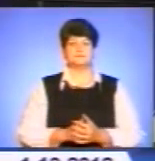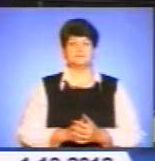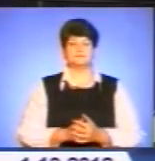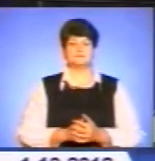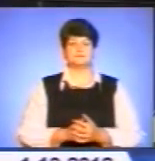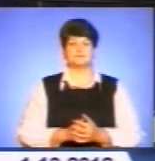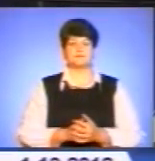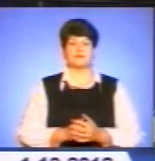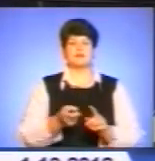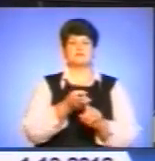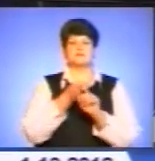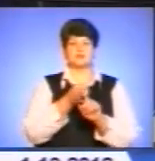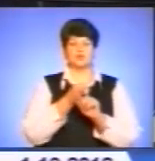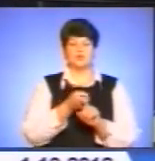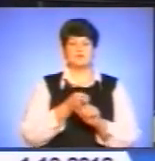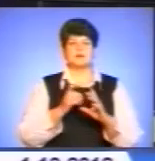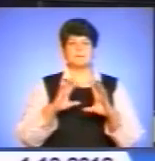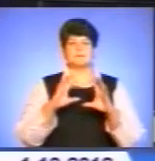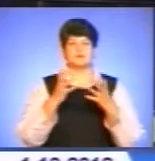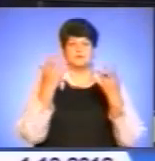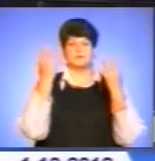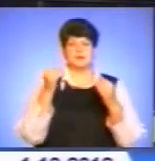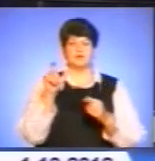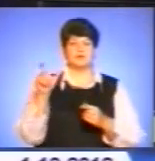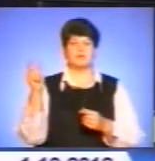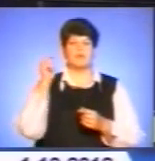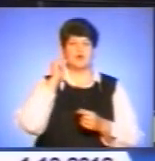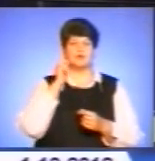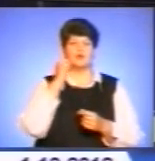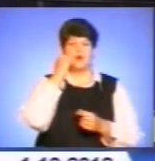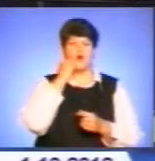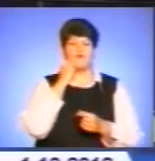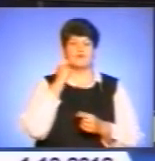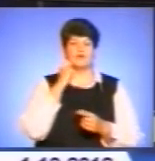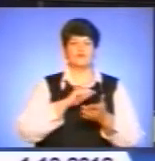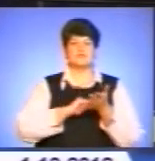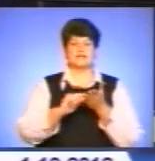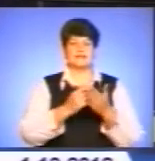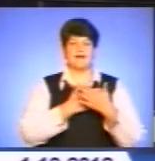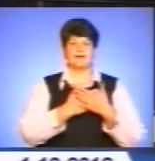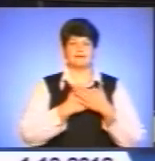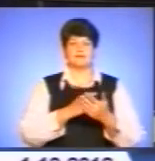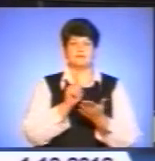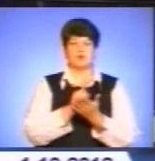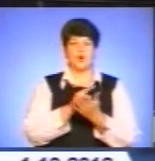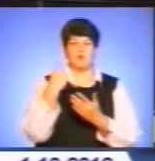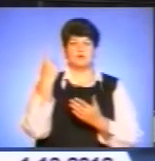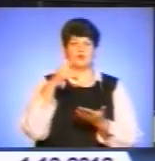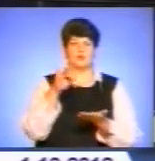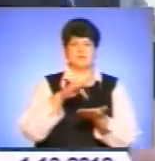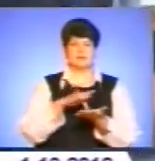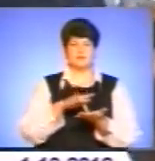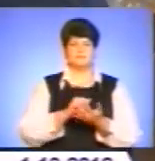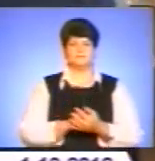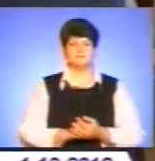З нагоди Міжнародного дня людей похилого віку відзначили активних пенсіонерів обласного центру. Далі у сюжеті.